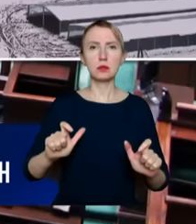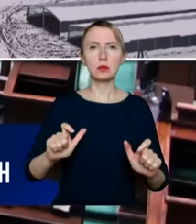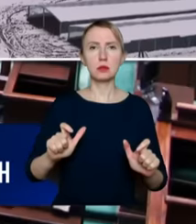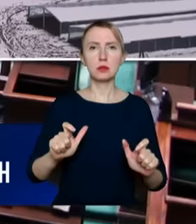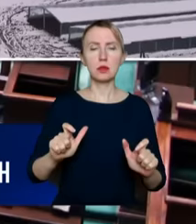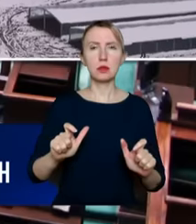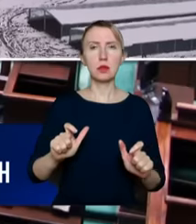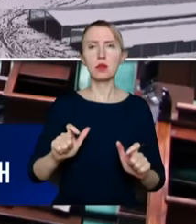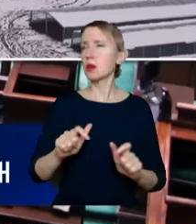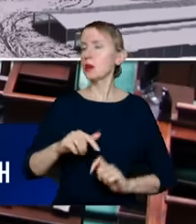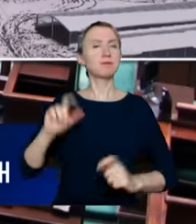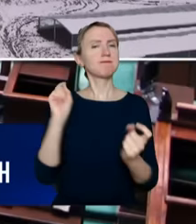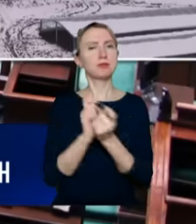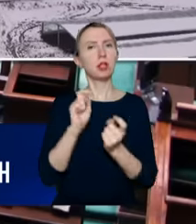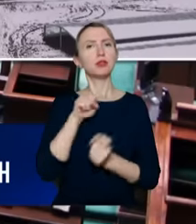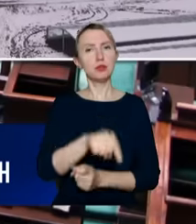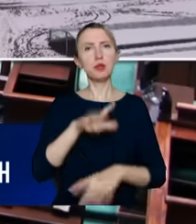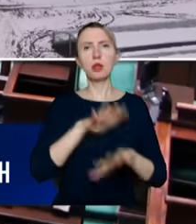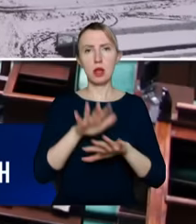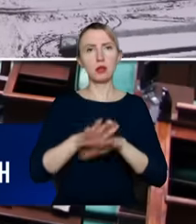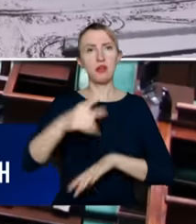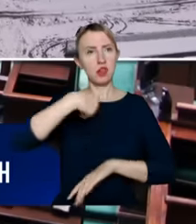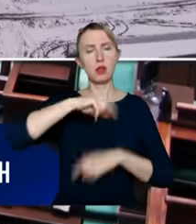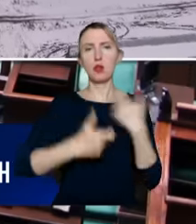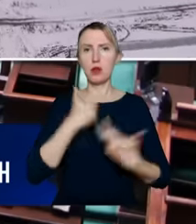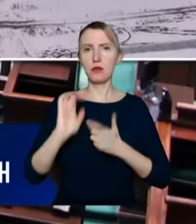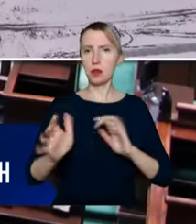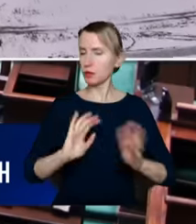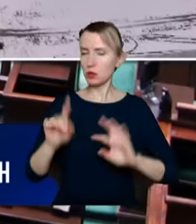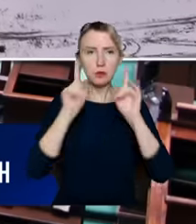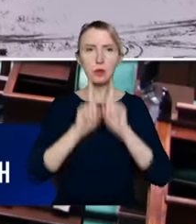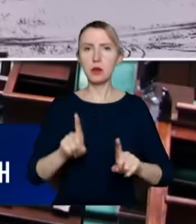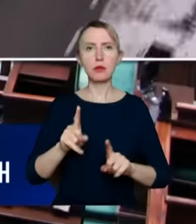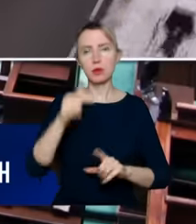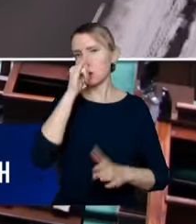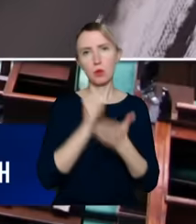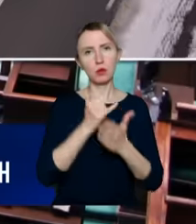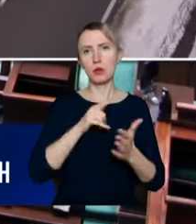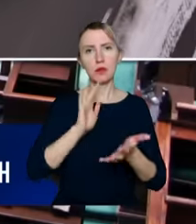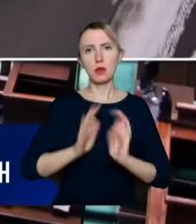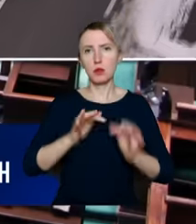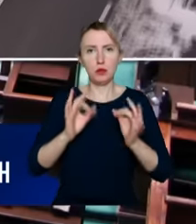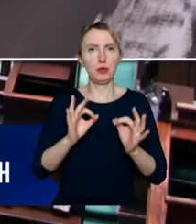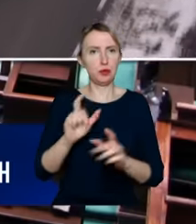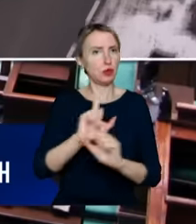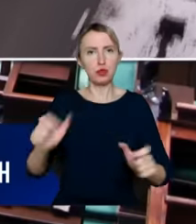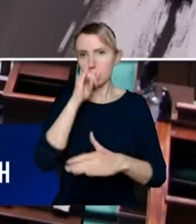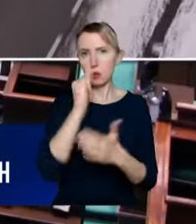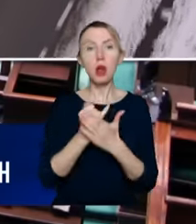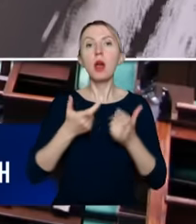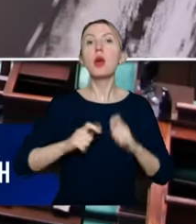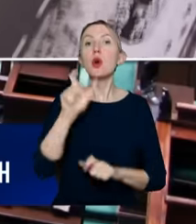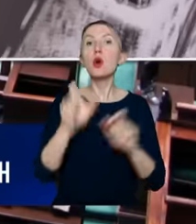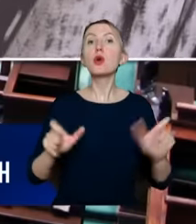potępia i jest przeciwne traktowaniu nas w ten sposób. Naprawdę nie może czegoś takiego być w dzisiejszych czasach. Rolnik stara się